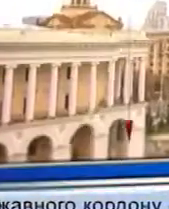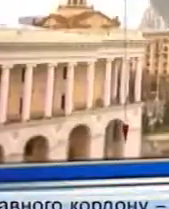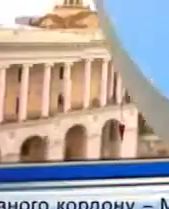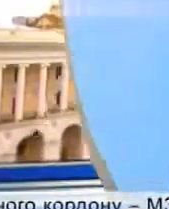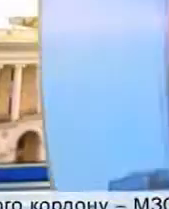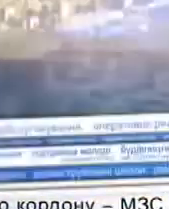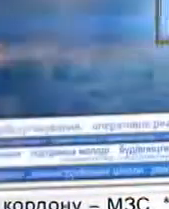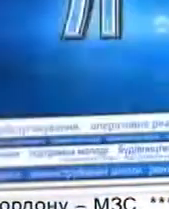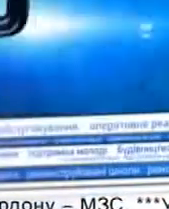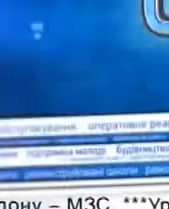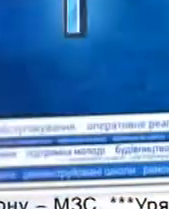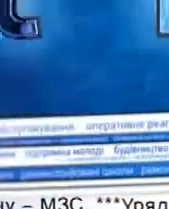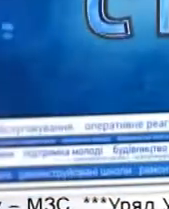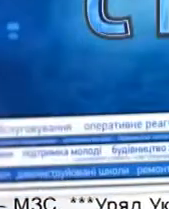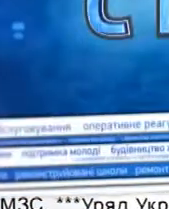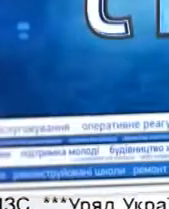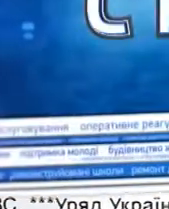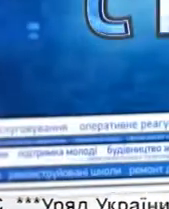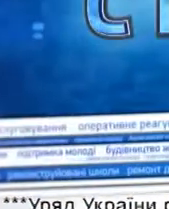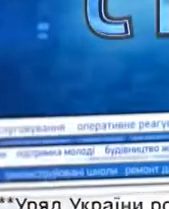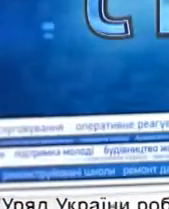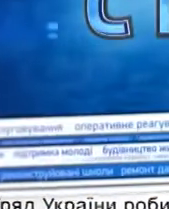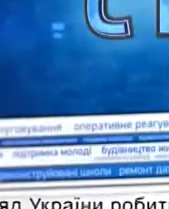перегляд!